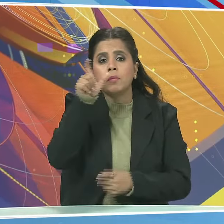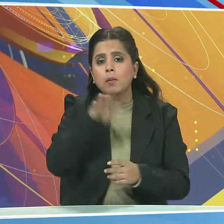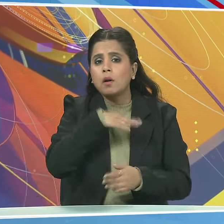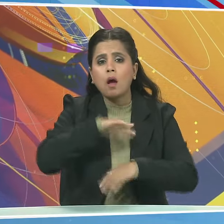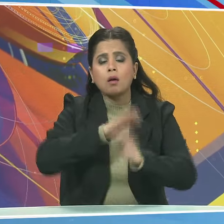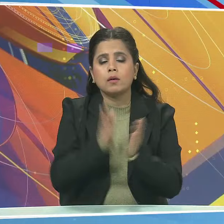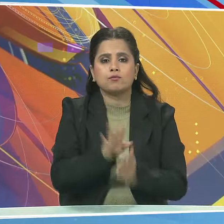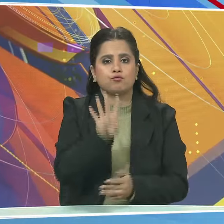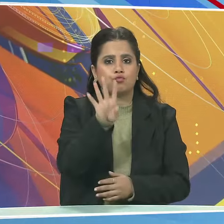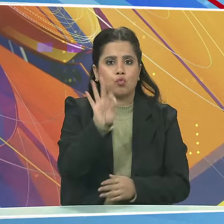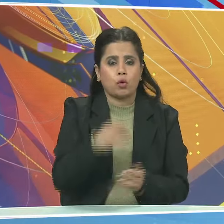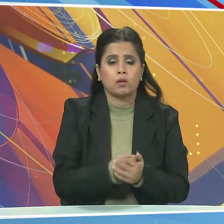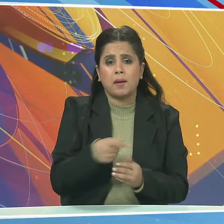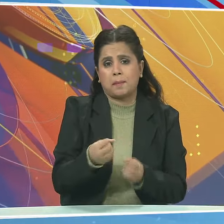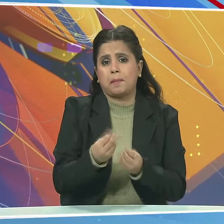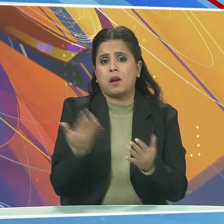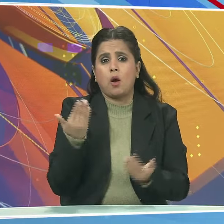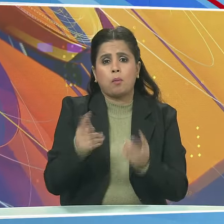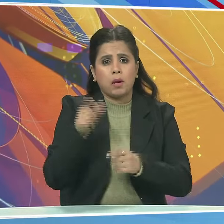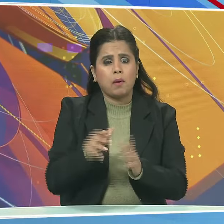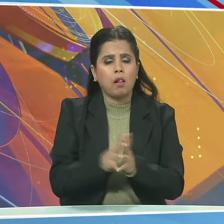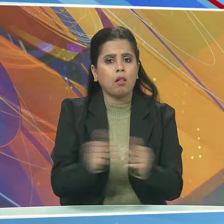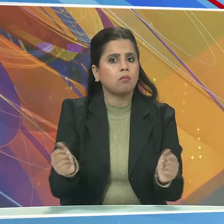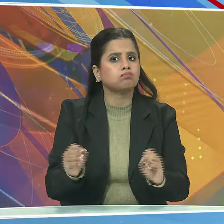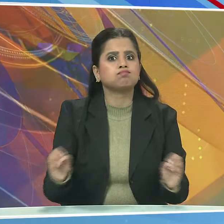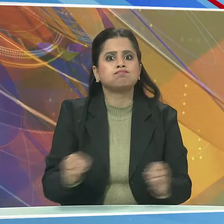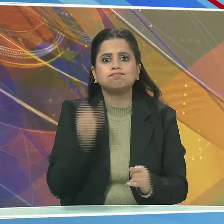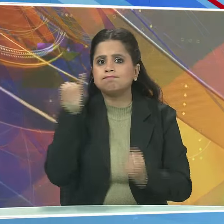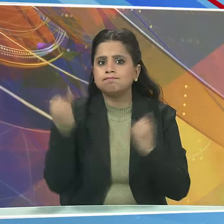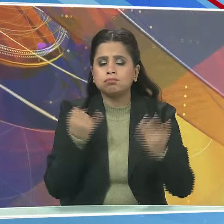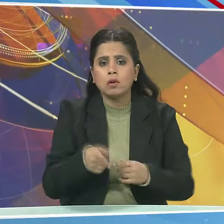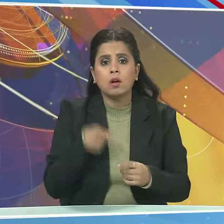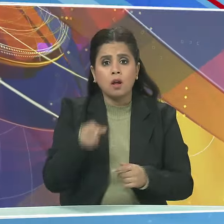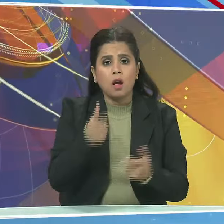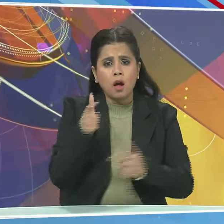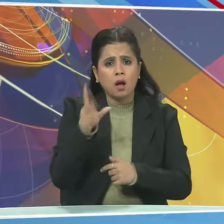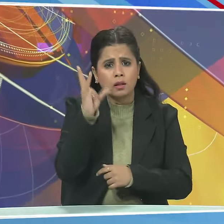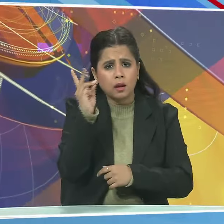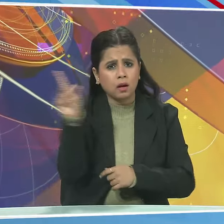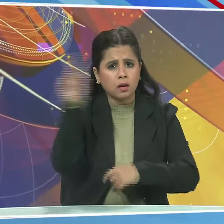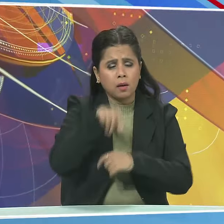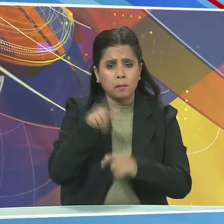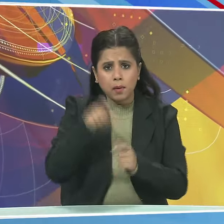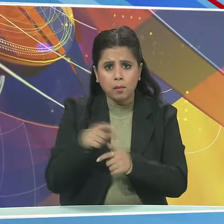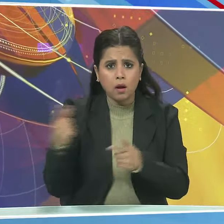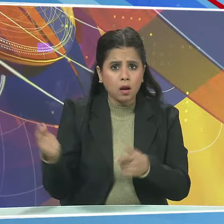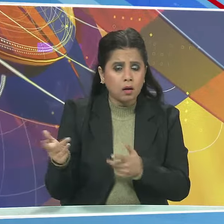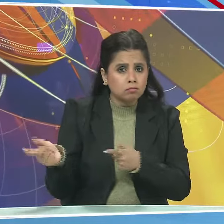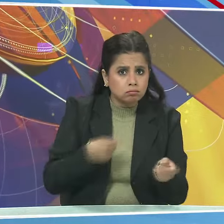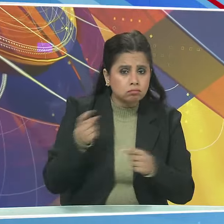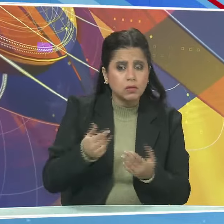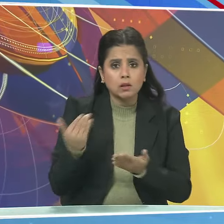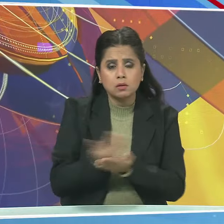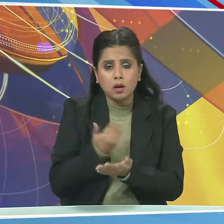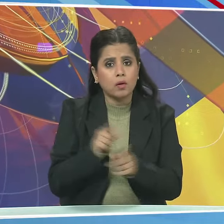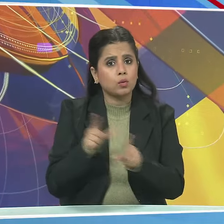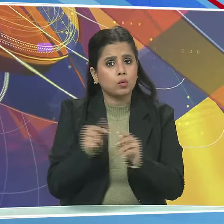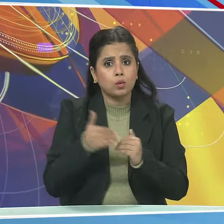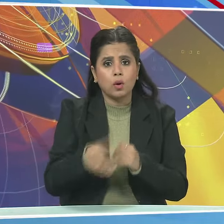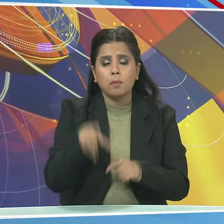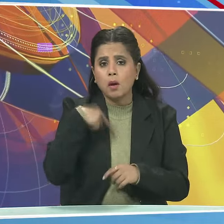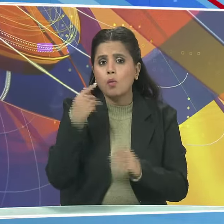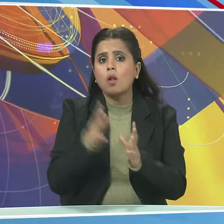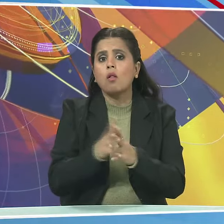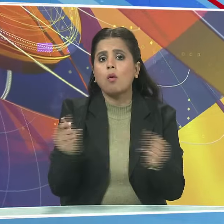वहीं दर्जनों लोग अभी भी लापता हैं हमले की तीसरे दिन भी राहत और बचाव कारे जारी है और लापता